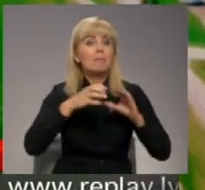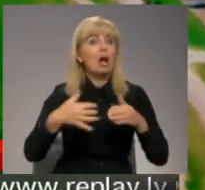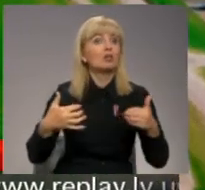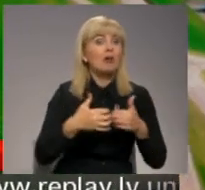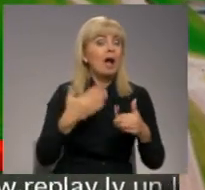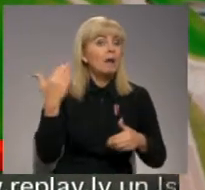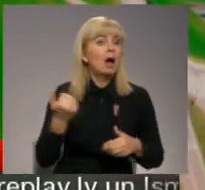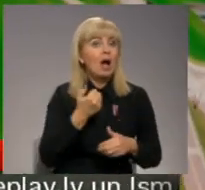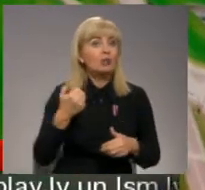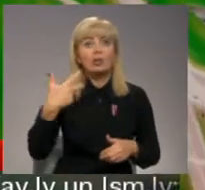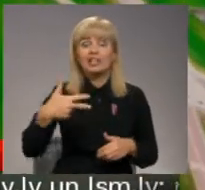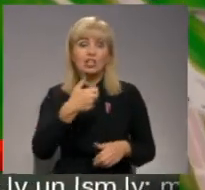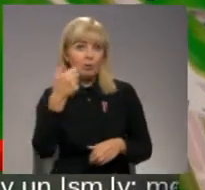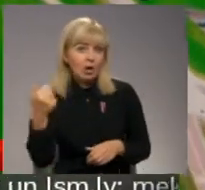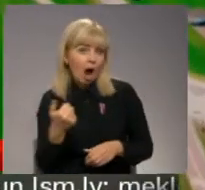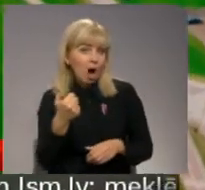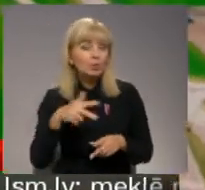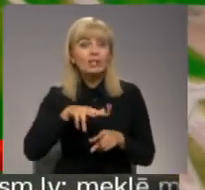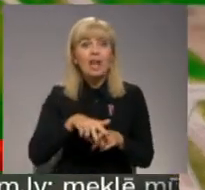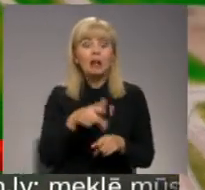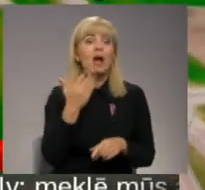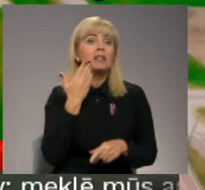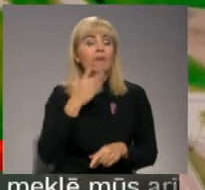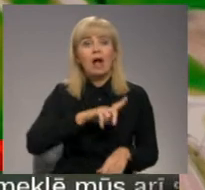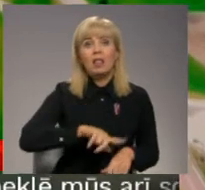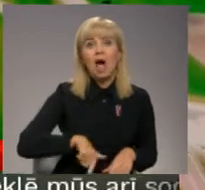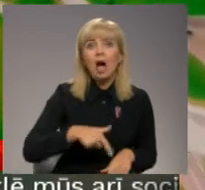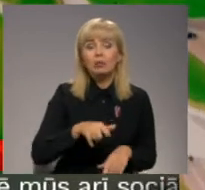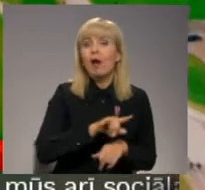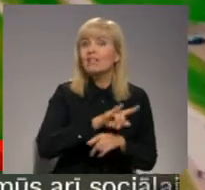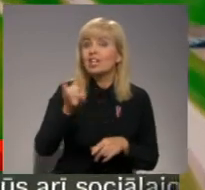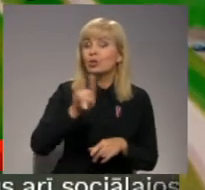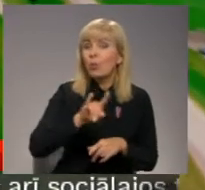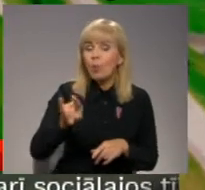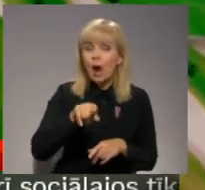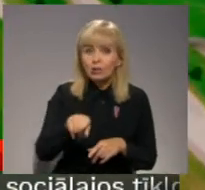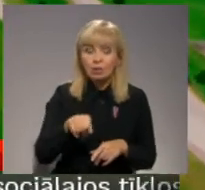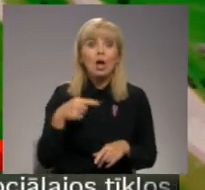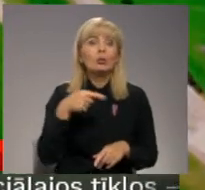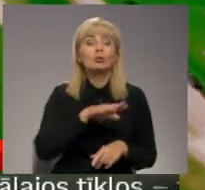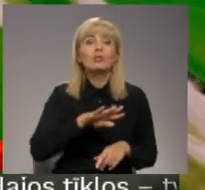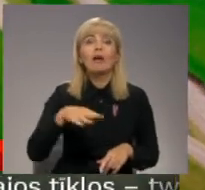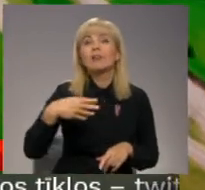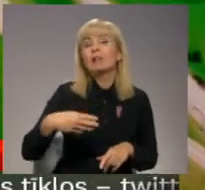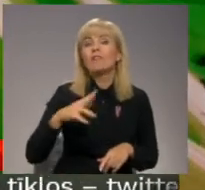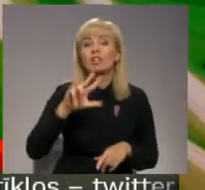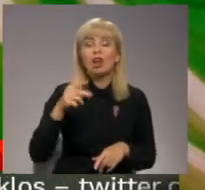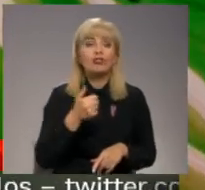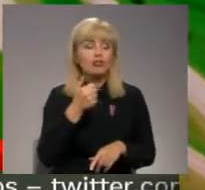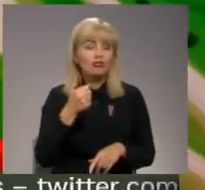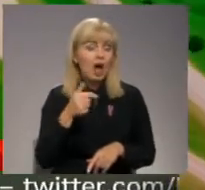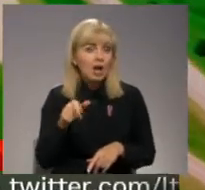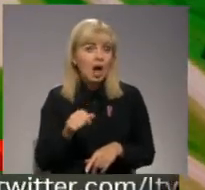pagājušā gadsimta 30. gados Jelgava devēta par Latvijas buru lidotāju meku. 1934. gadā